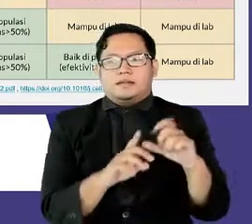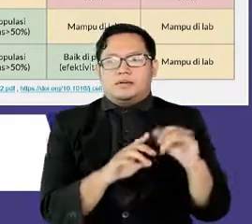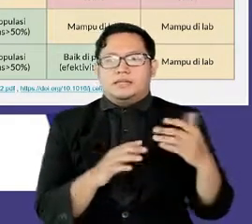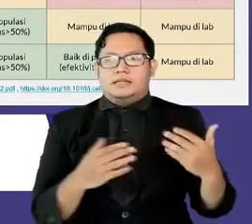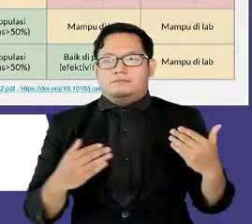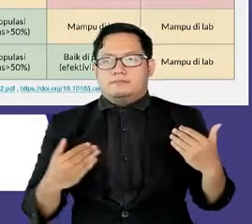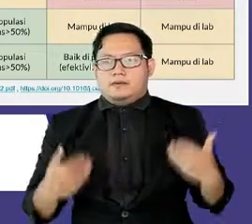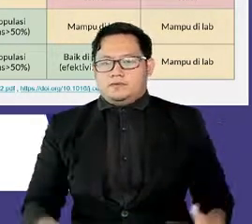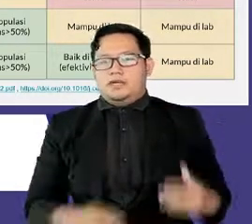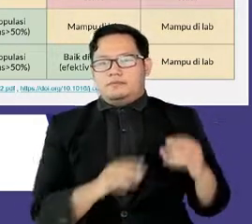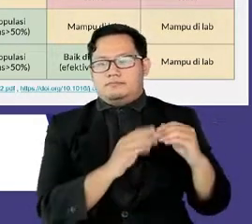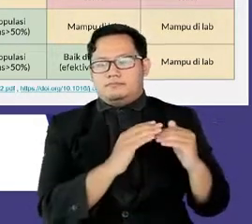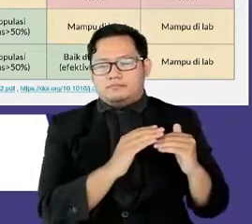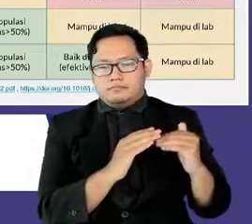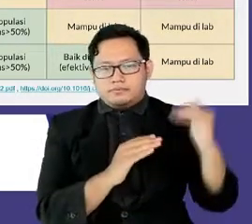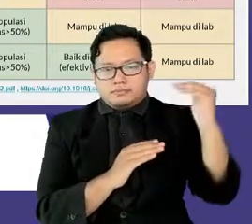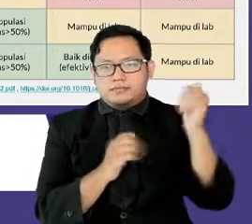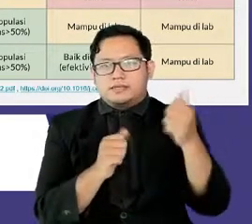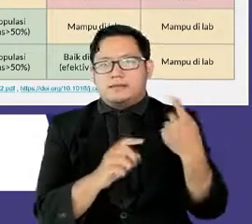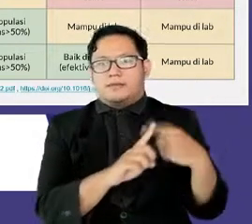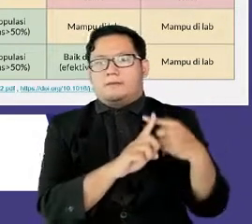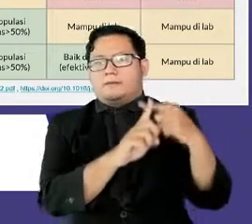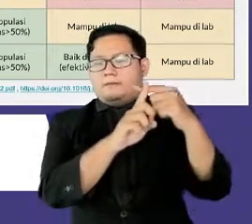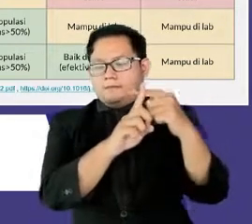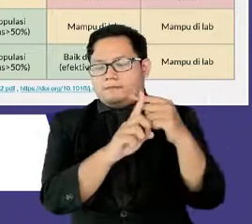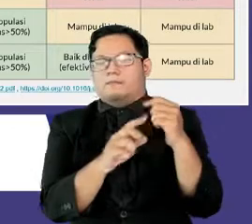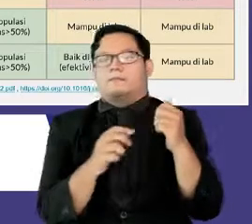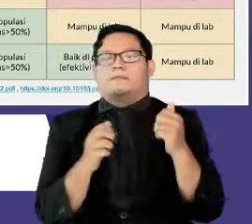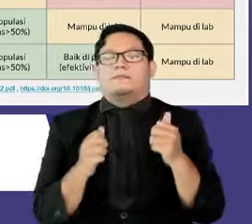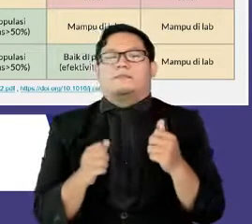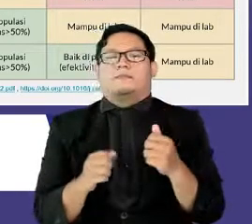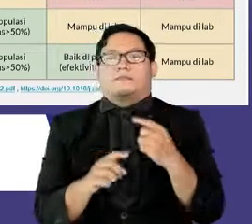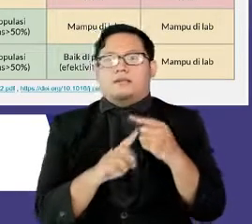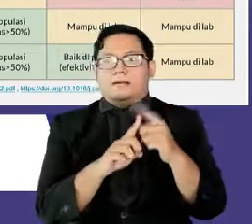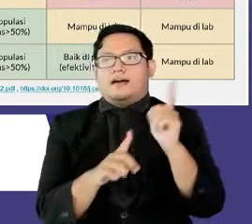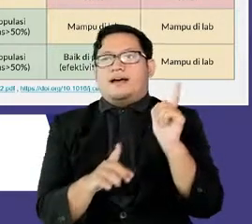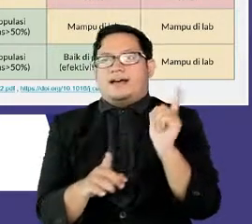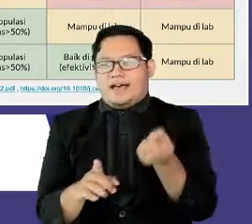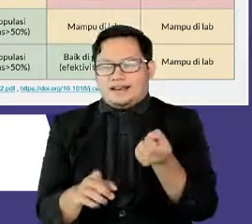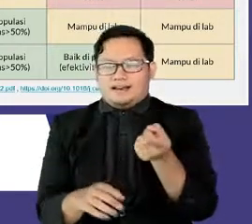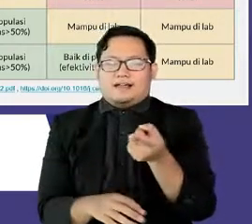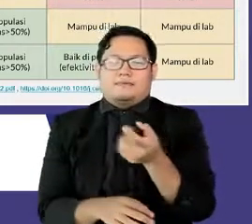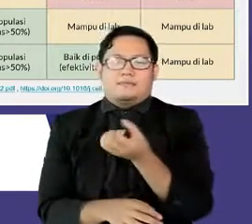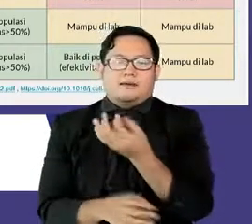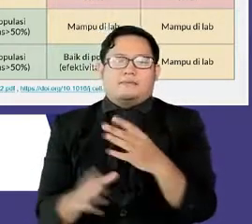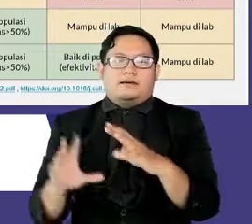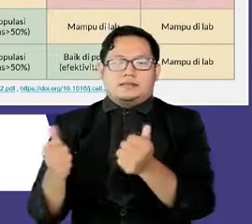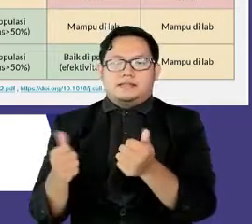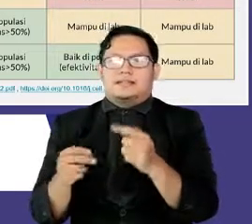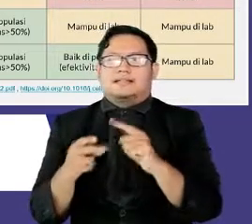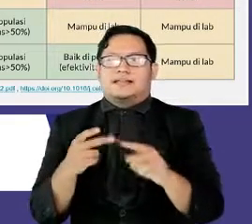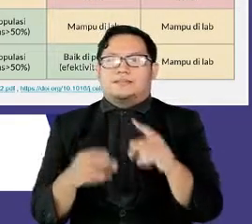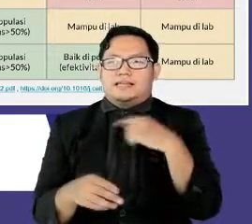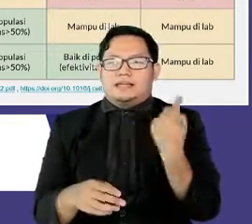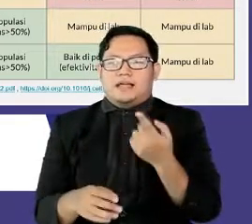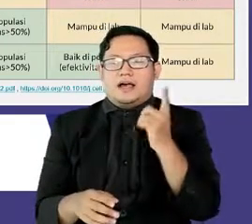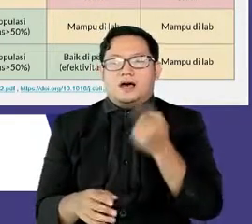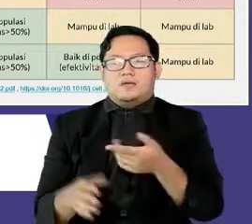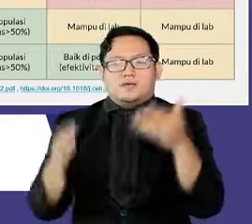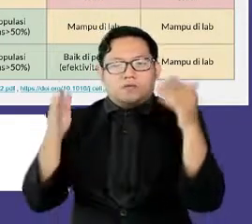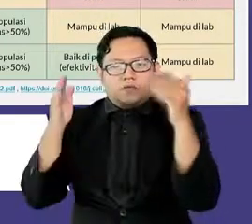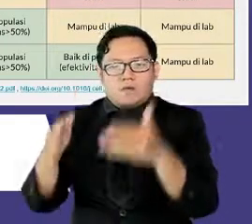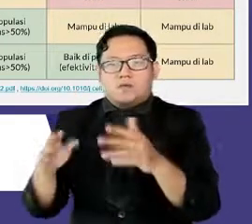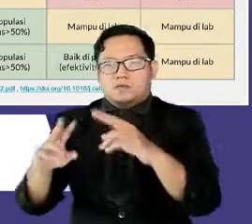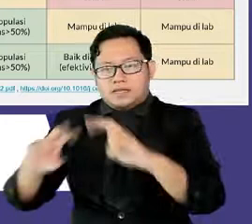maupun menunggu hasil studi kita tidak bisa berpatokan dengan hasil ini. Seiring dengan pertambahan data